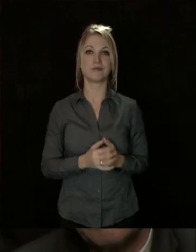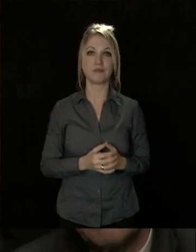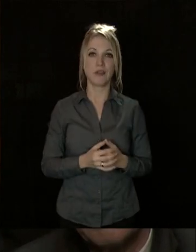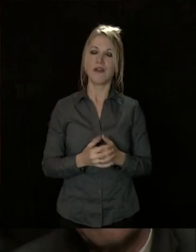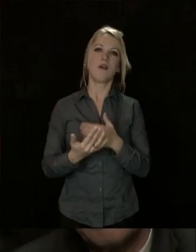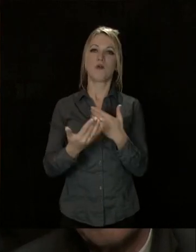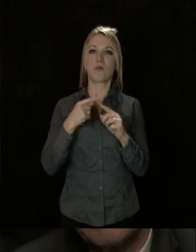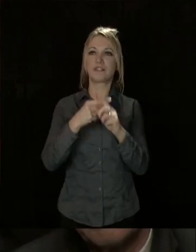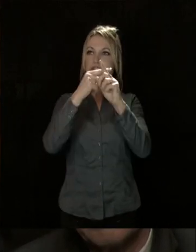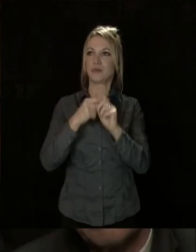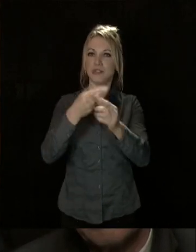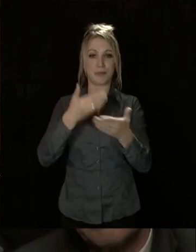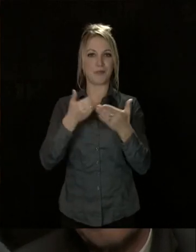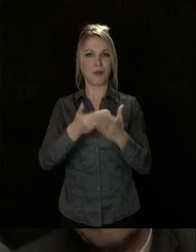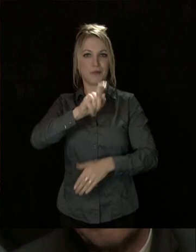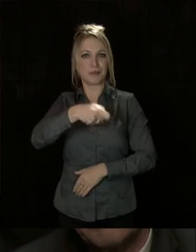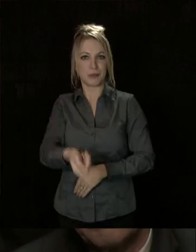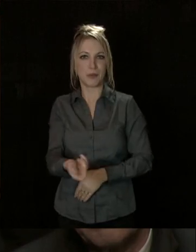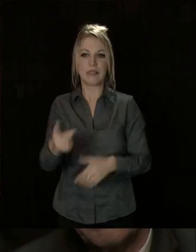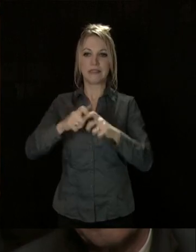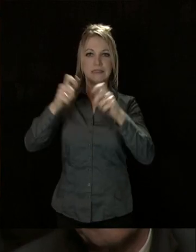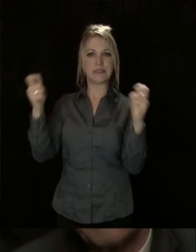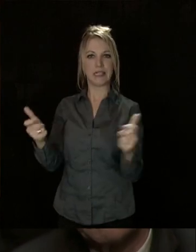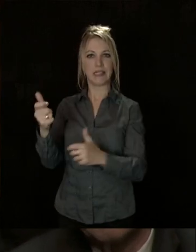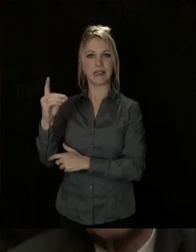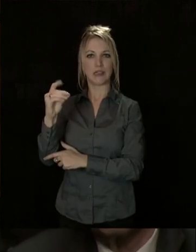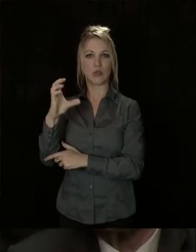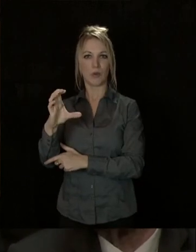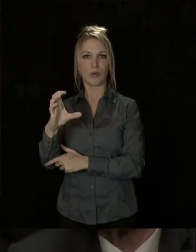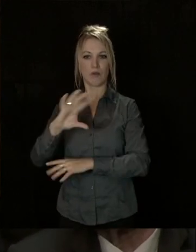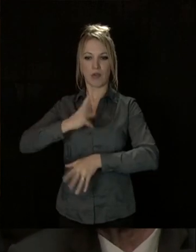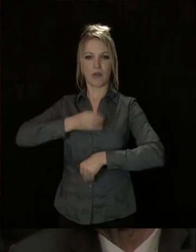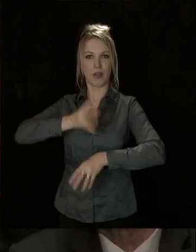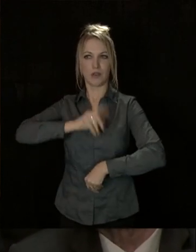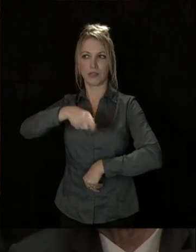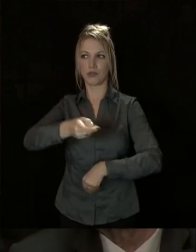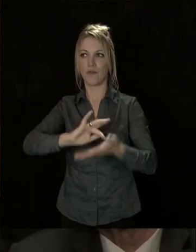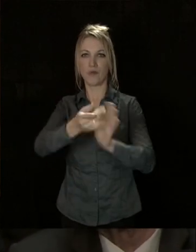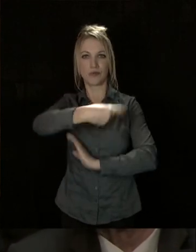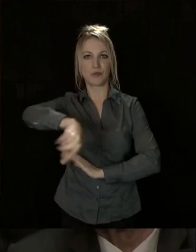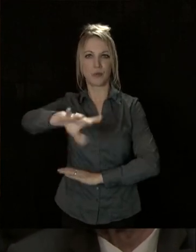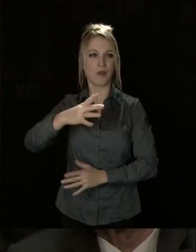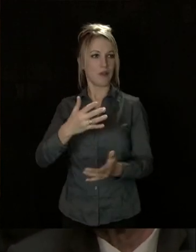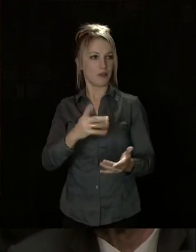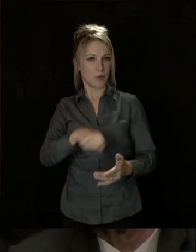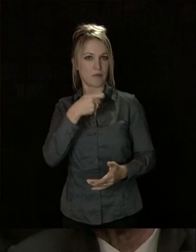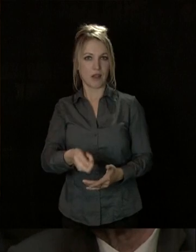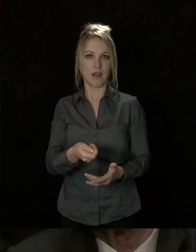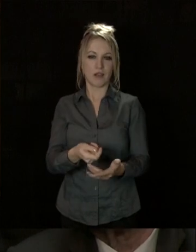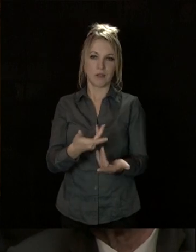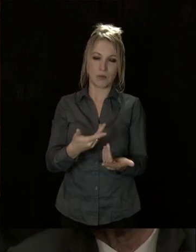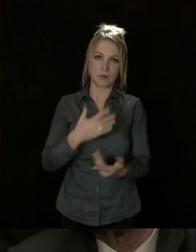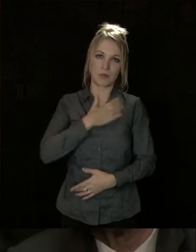compliments justifiés que la cité des ducs reçoit. Il est légitime que chacun d'entre vous prenne la part qui lui revient.